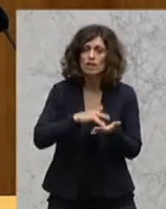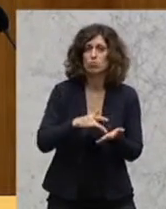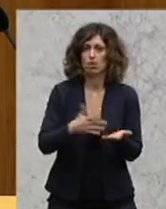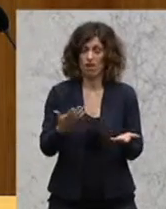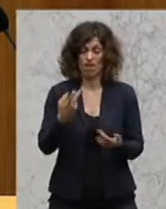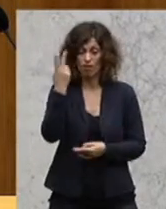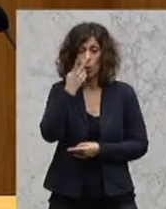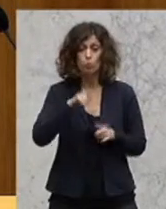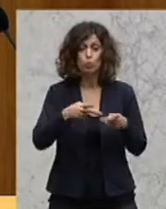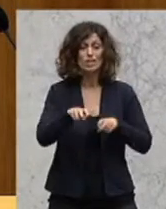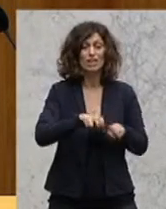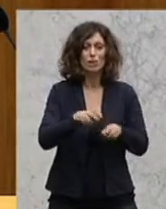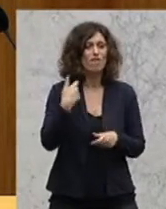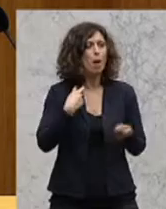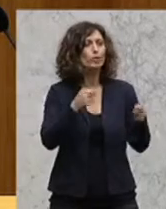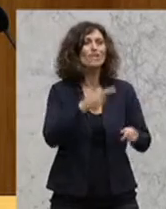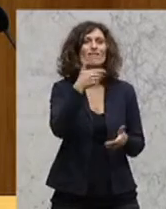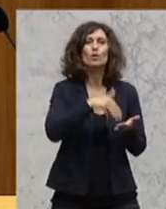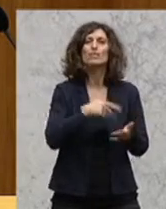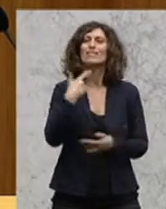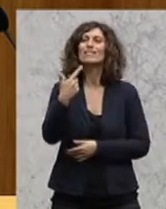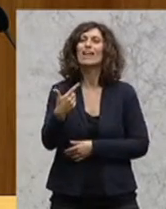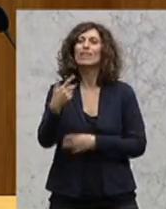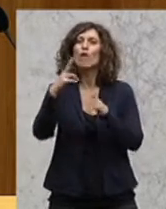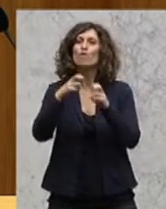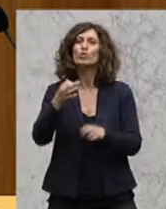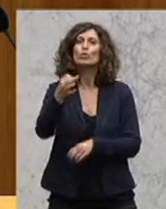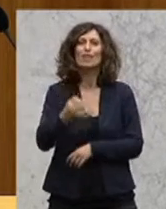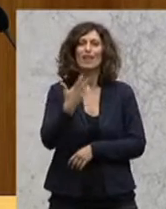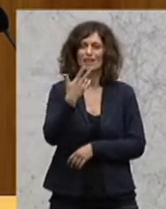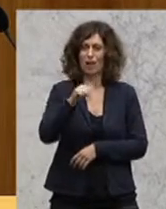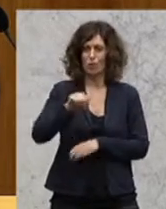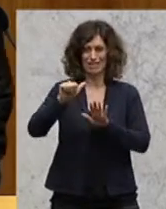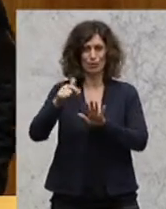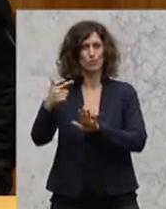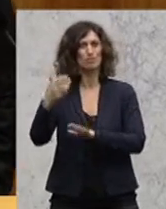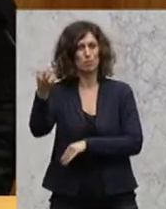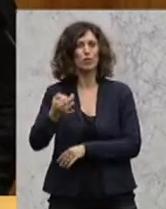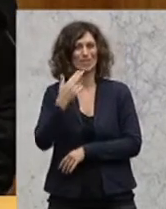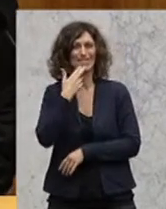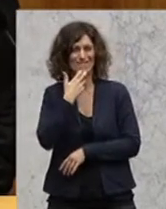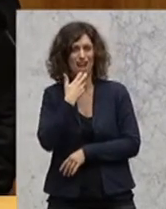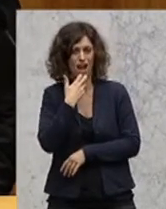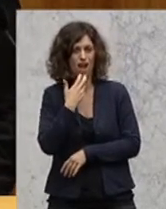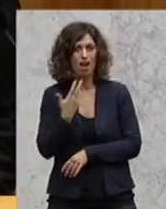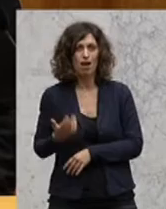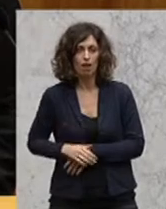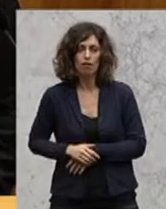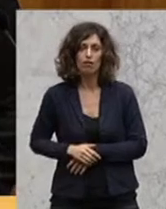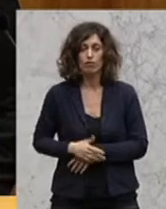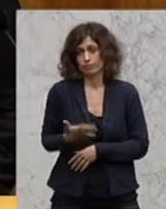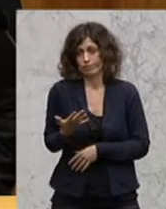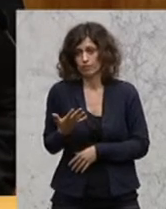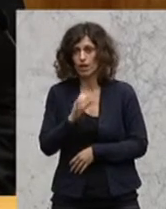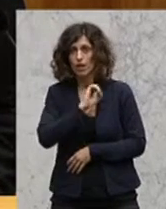das Ziel beschlossen hat, 2020 eine Forschungsquote von 3,76 Prozent zu erreichen, ist ganz klar, dass